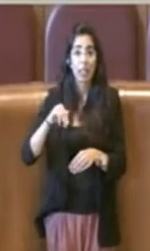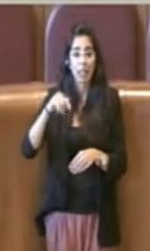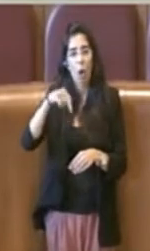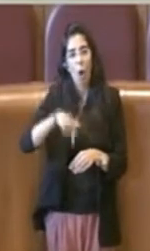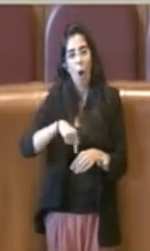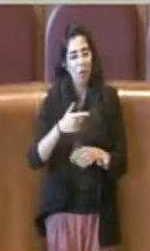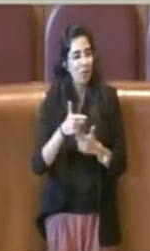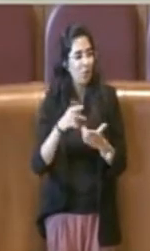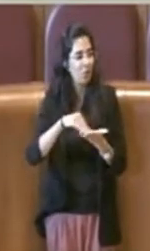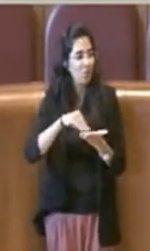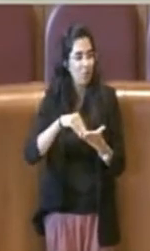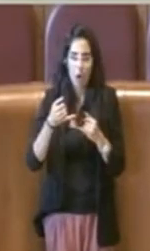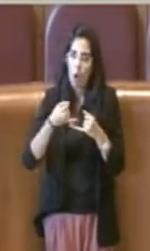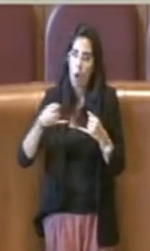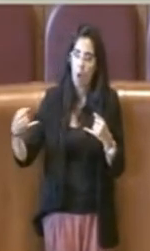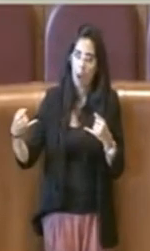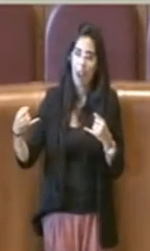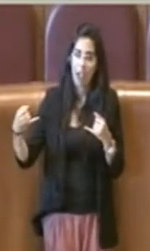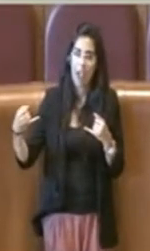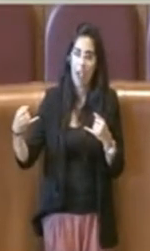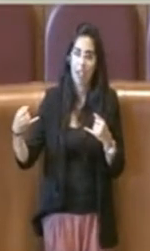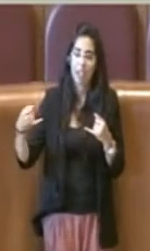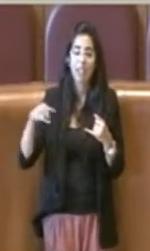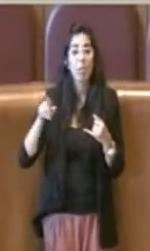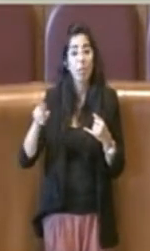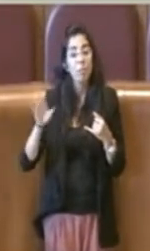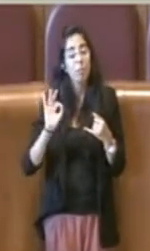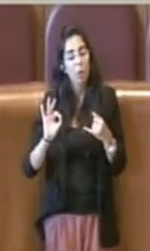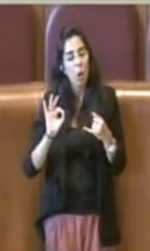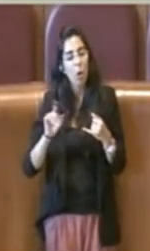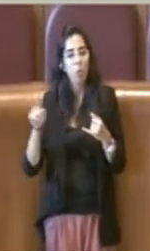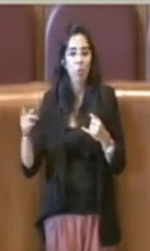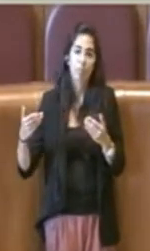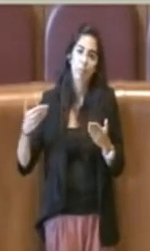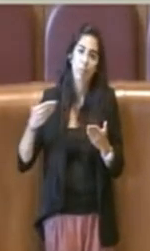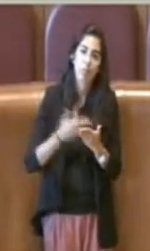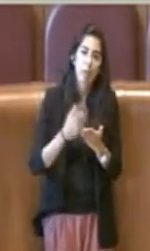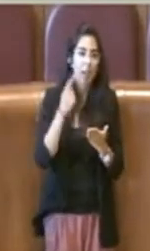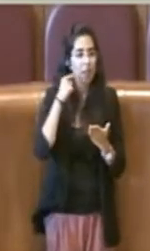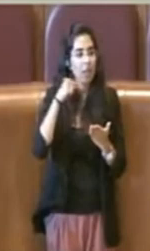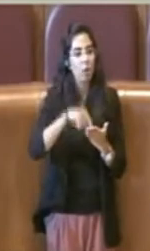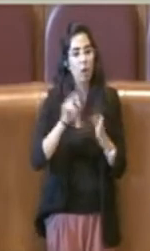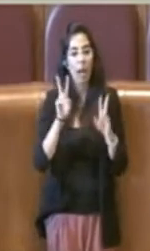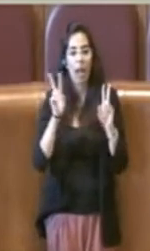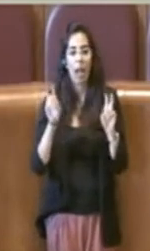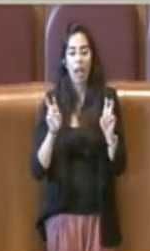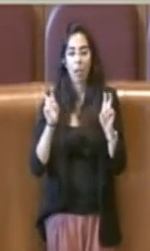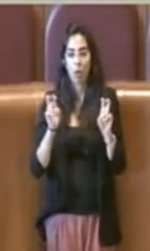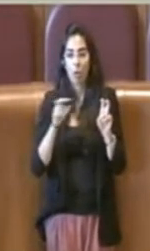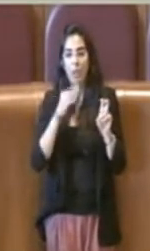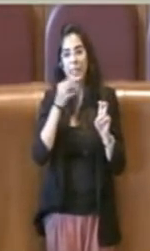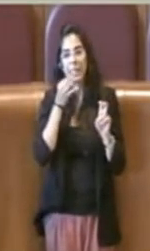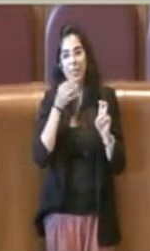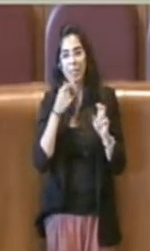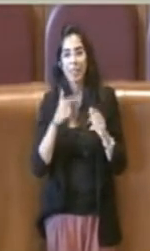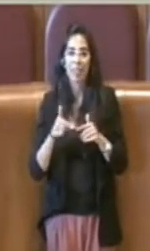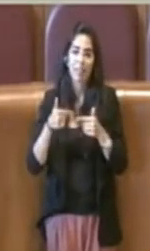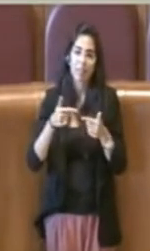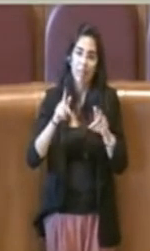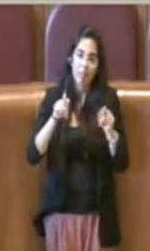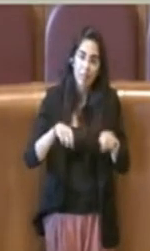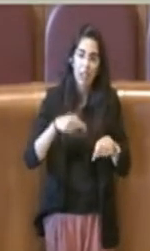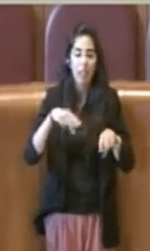a riproporre all'attenzione il tema e quindi a riavviare il